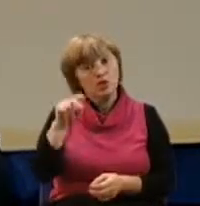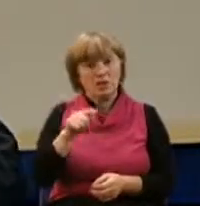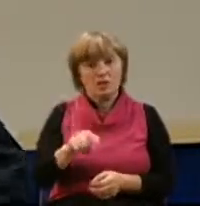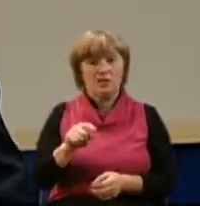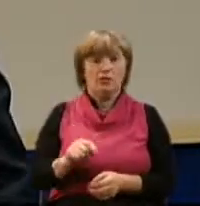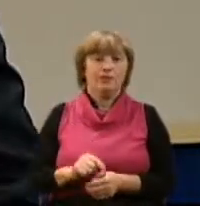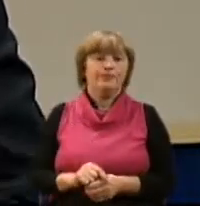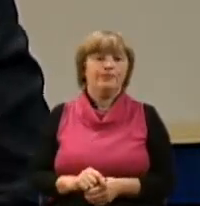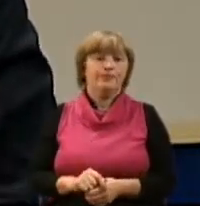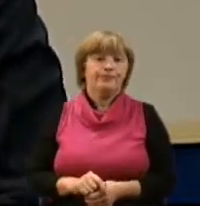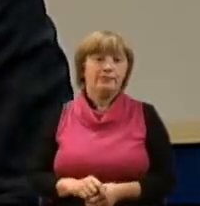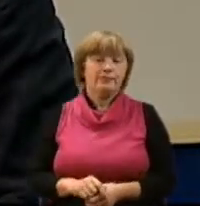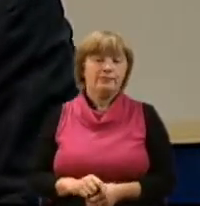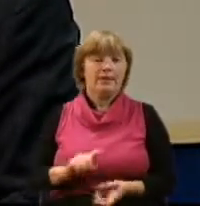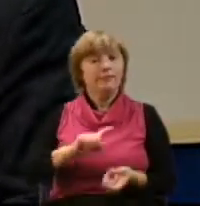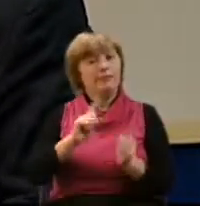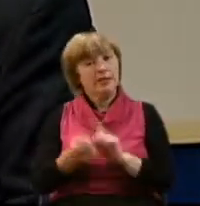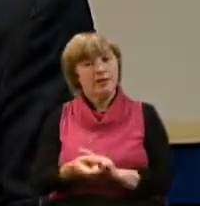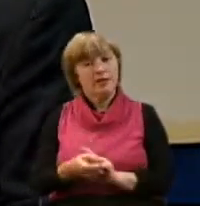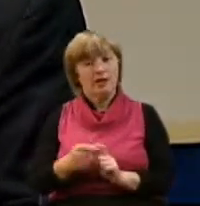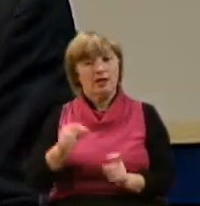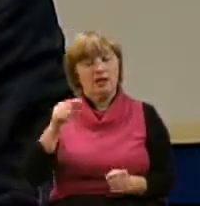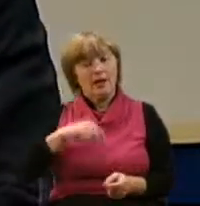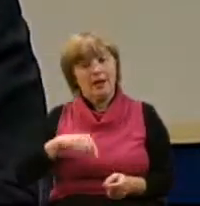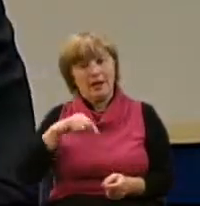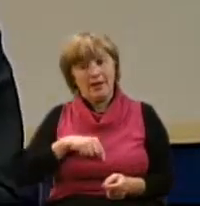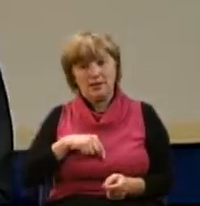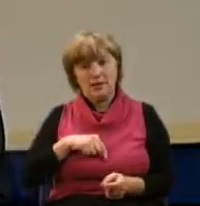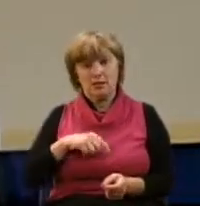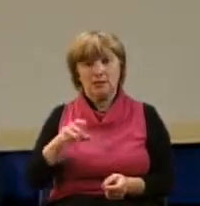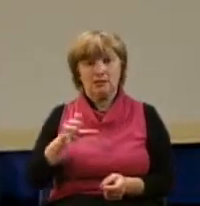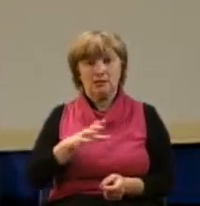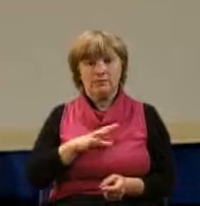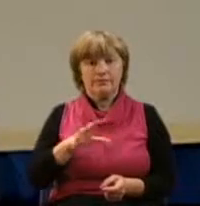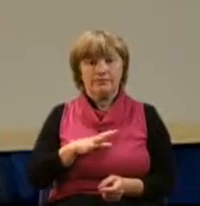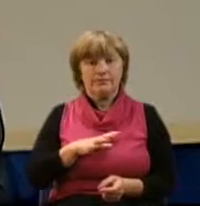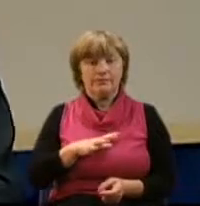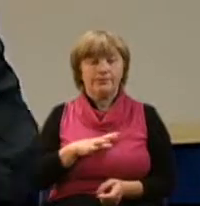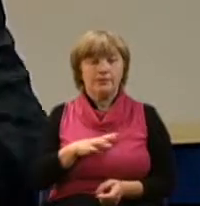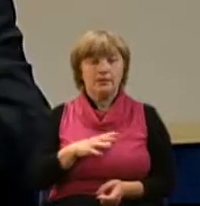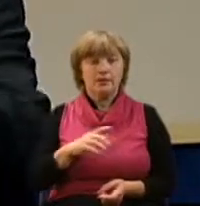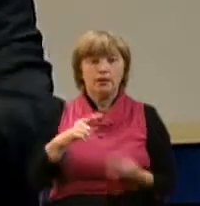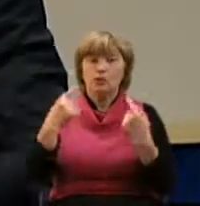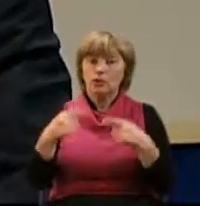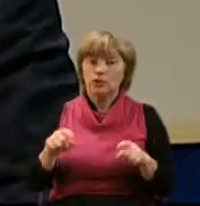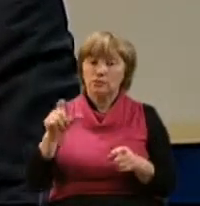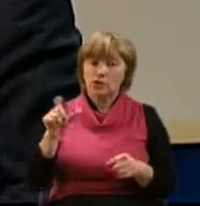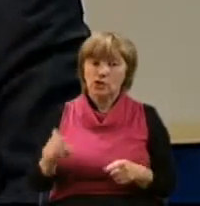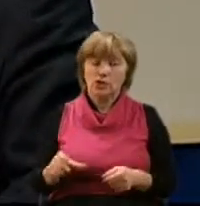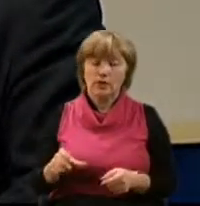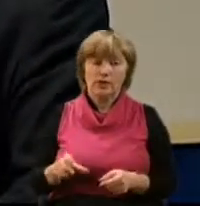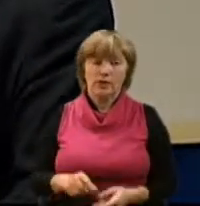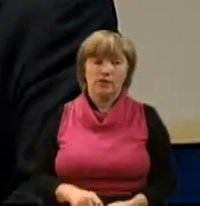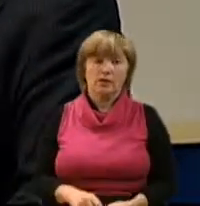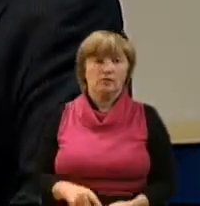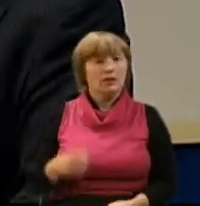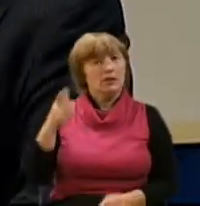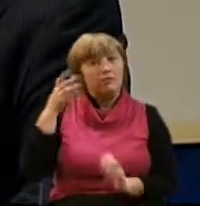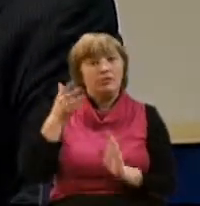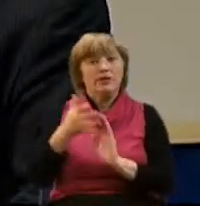Господь наставлял его, Господь менял его характер, он становился другим человеком и